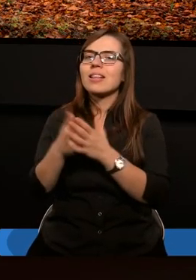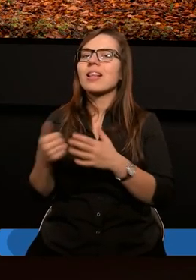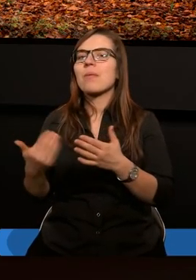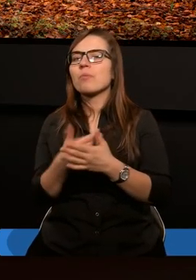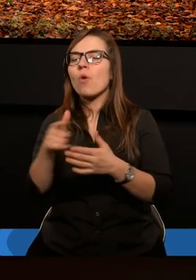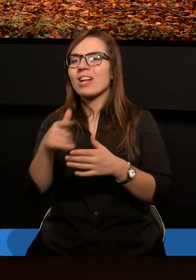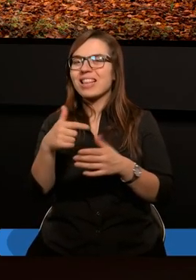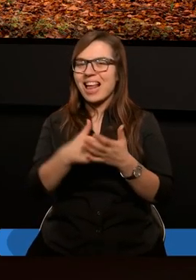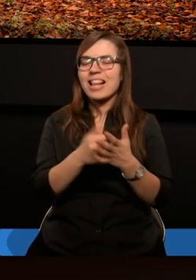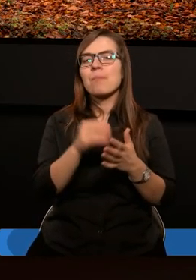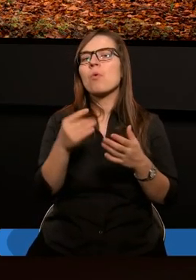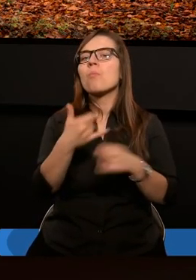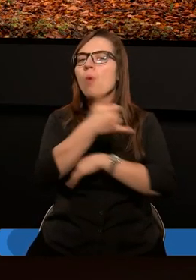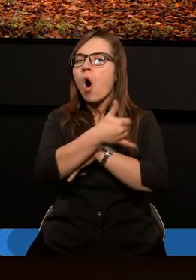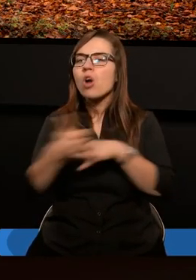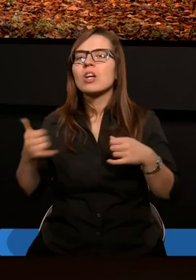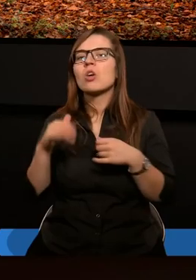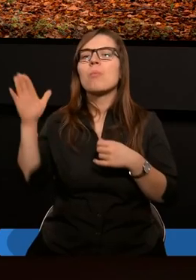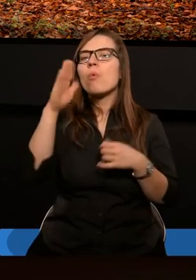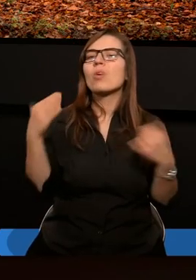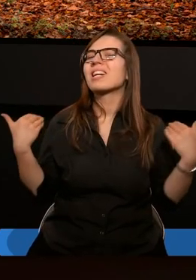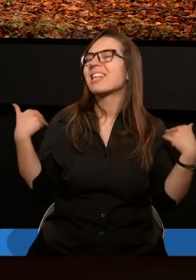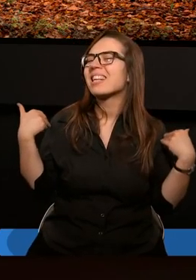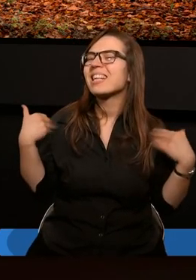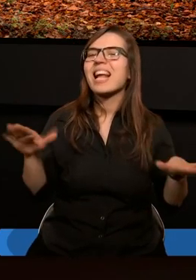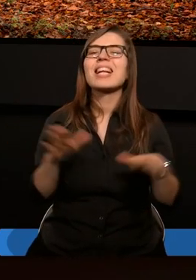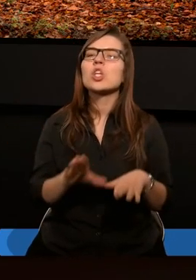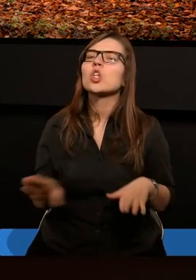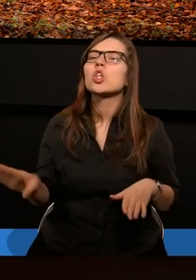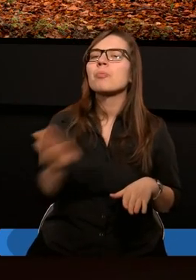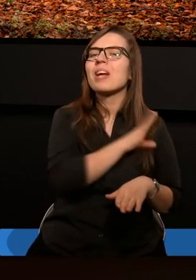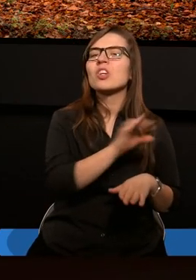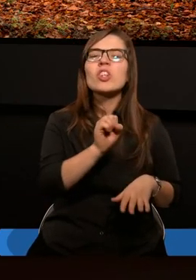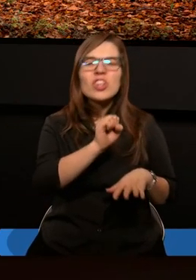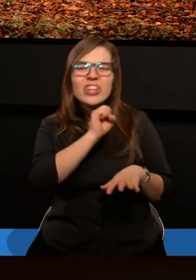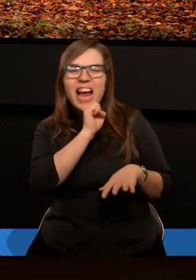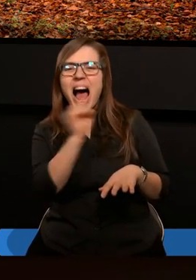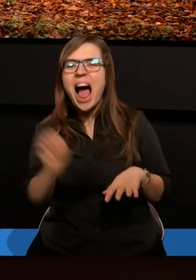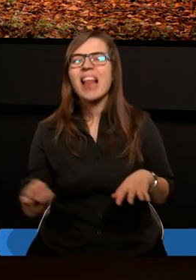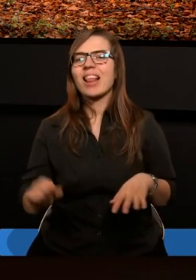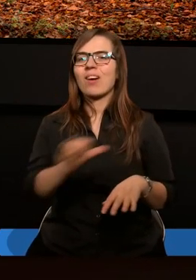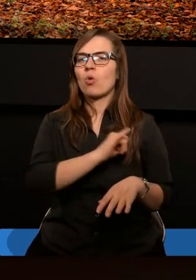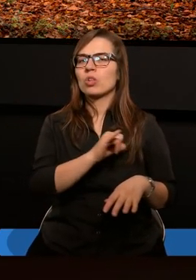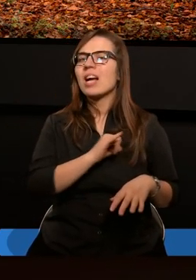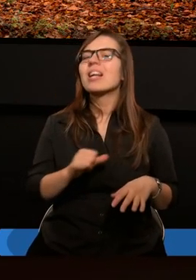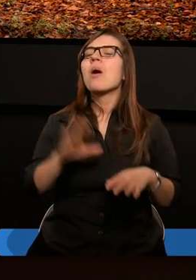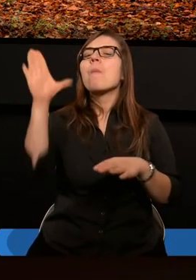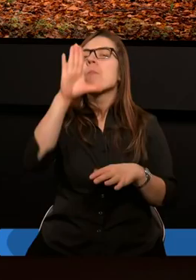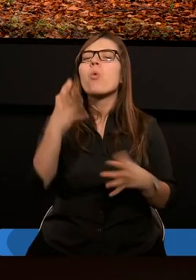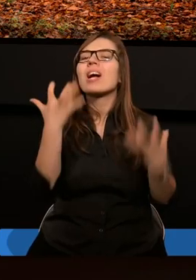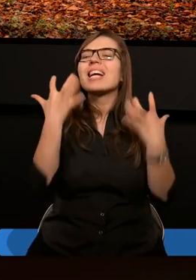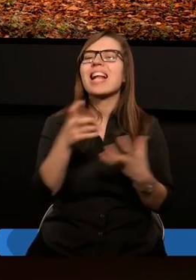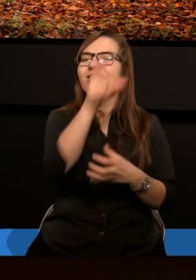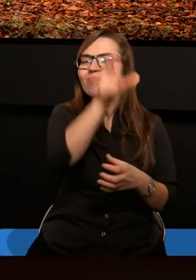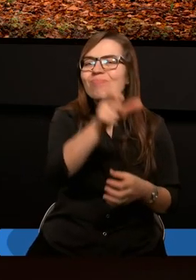podkreślających, że Bóg nie chce śmierci żadnego grzesznika. Że Bóg chce zbawienia